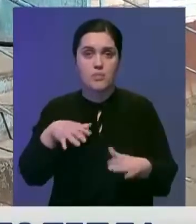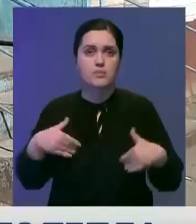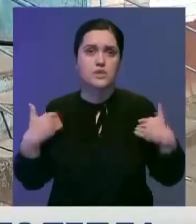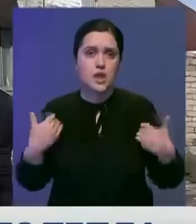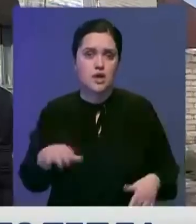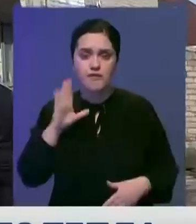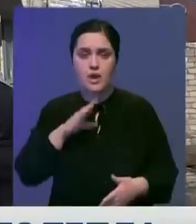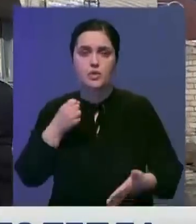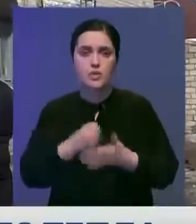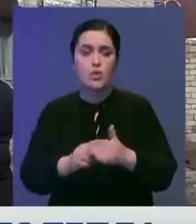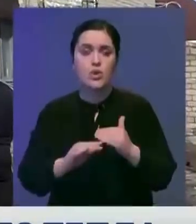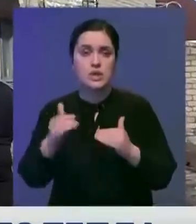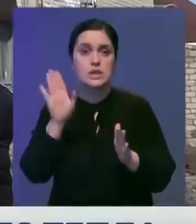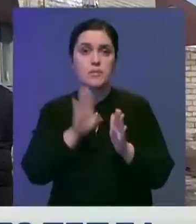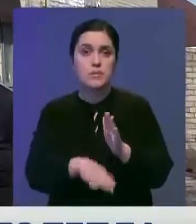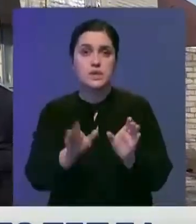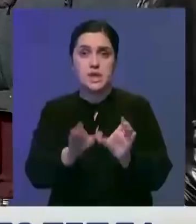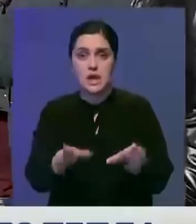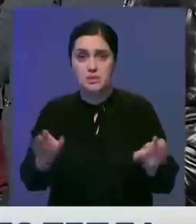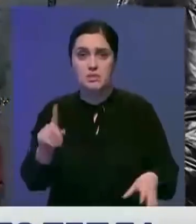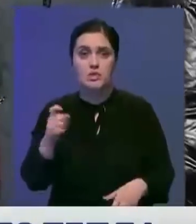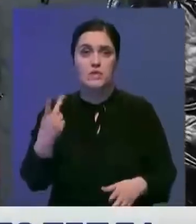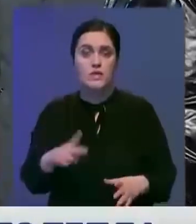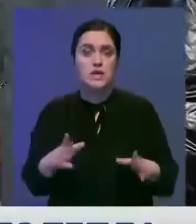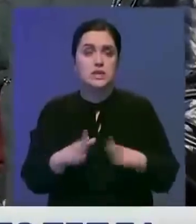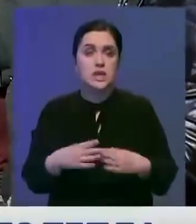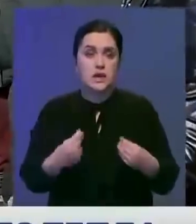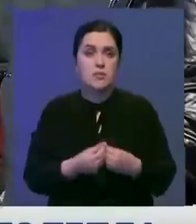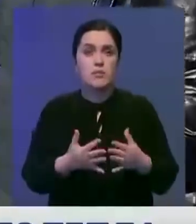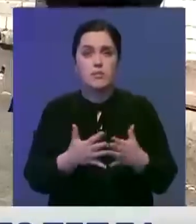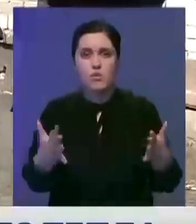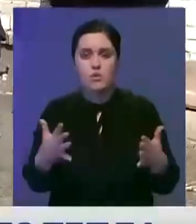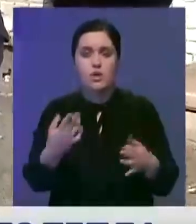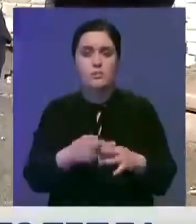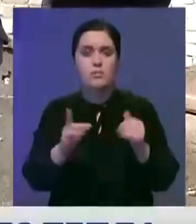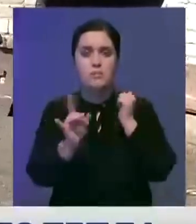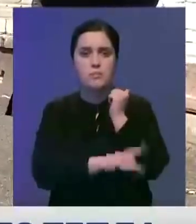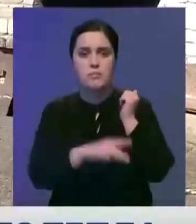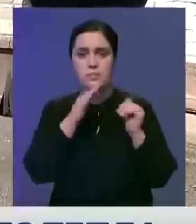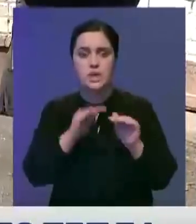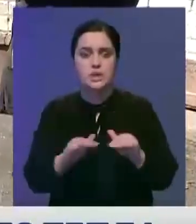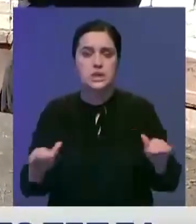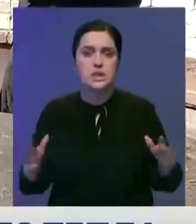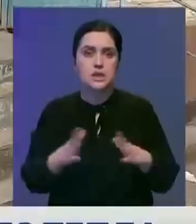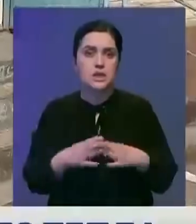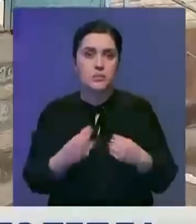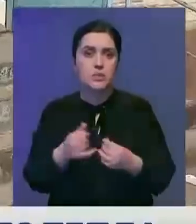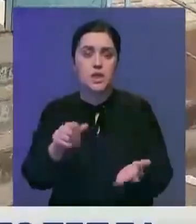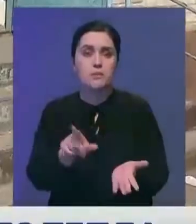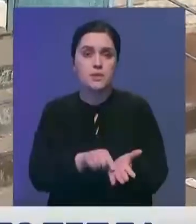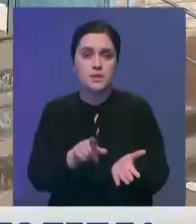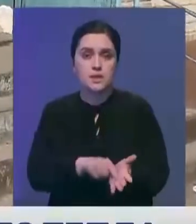до лестницы. Без отопления сейчас остается 120 семей. Большая часть проживающих – малообеспеченные многодетные семьи и пенсионеры.